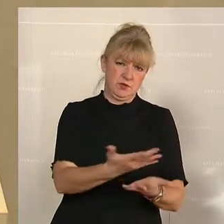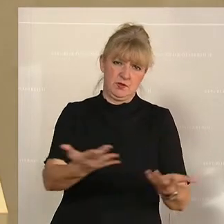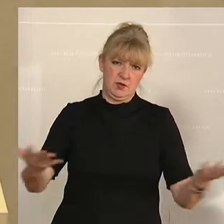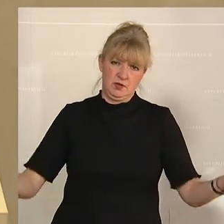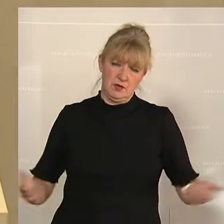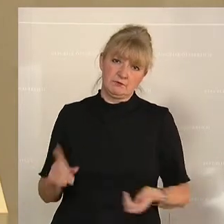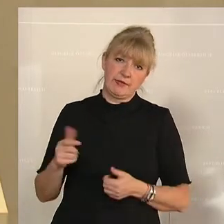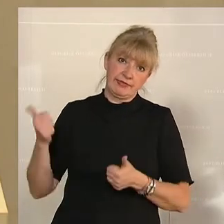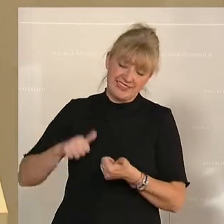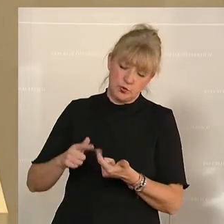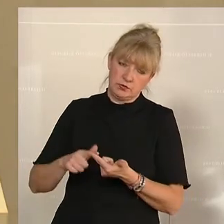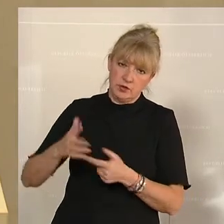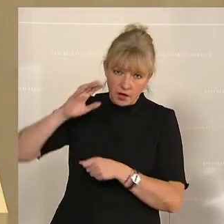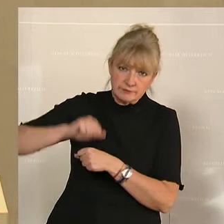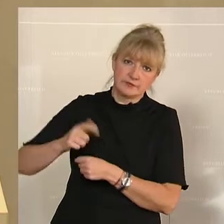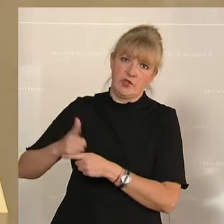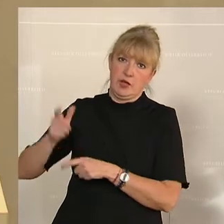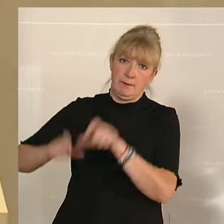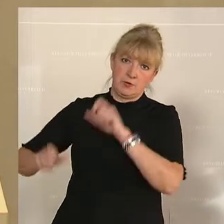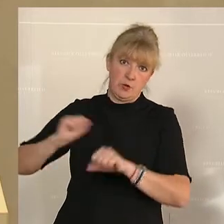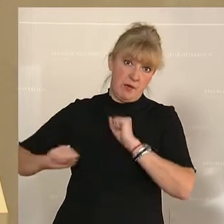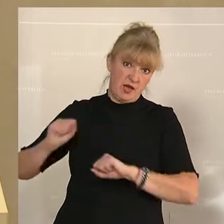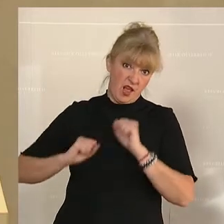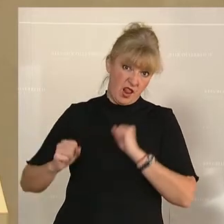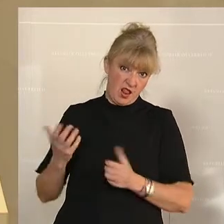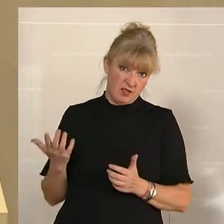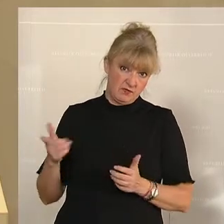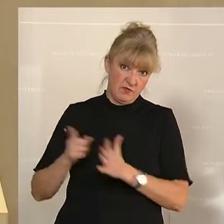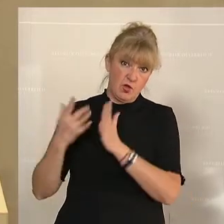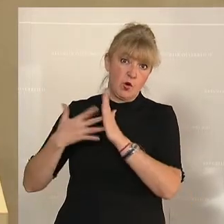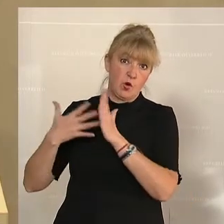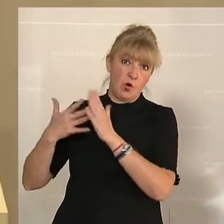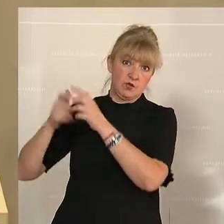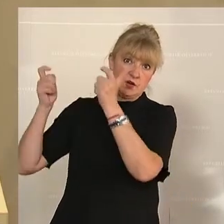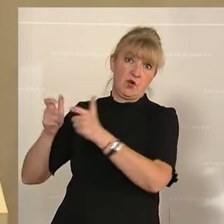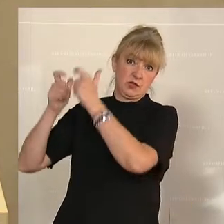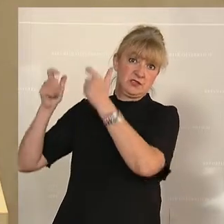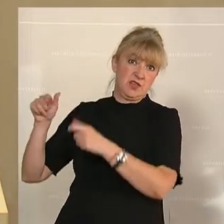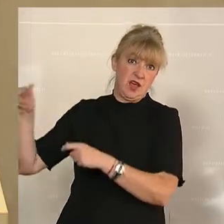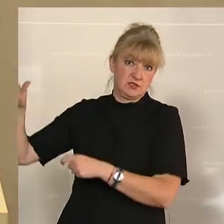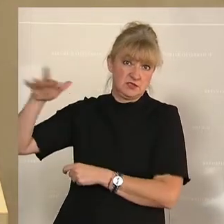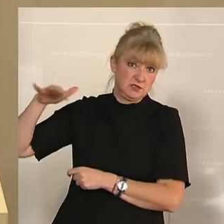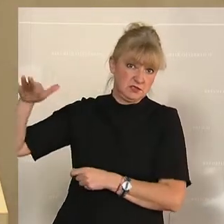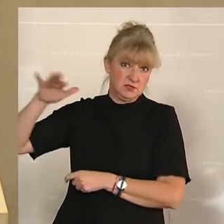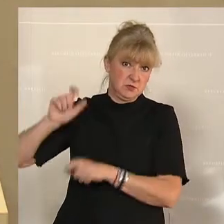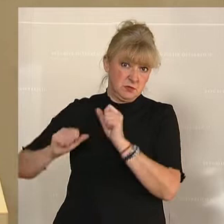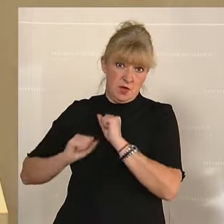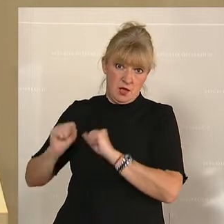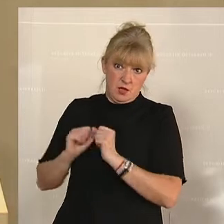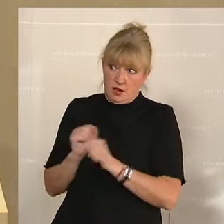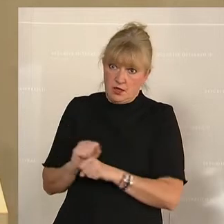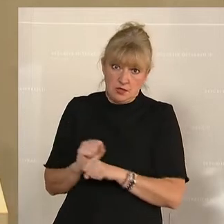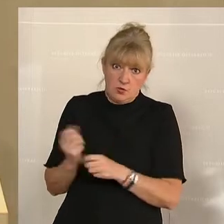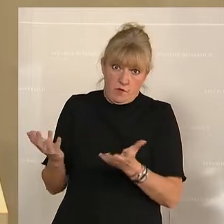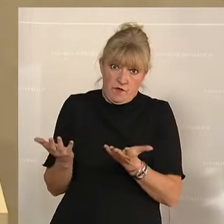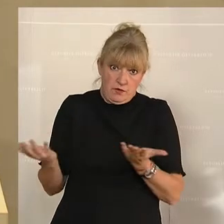Personalmangel, den Mangel ansprechen, den die Kontrollinstanzen auch haben, der einfach auch katastrophal